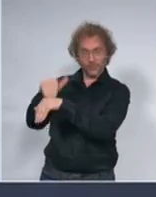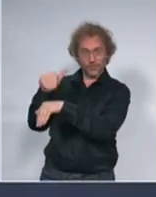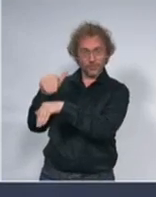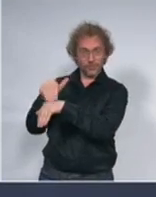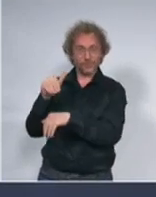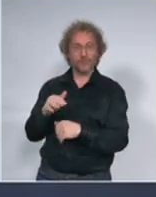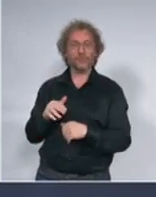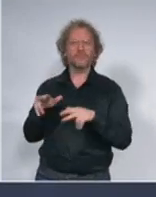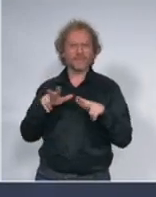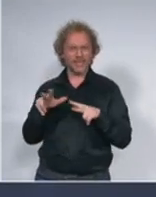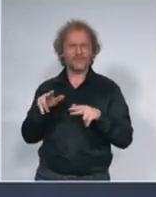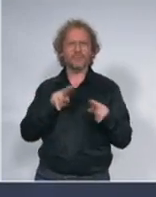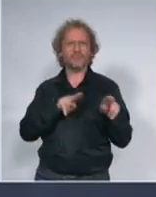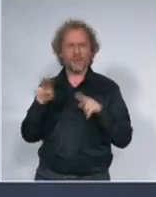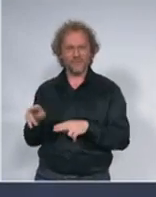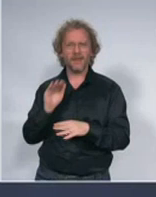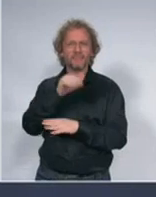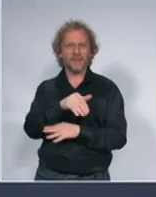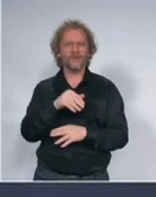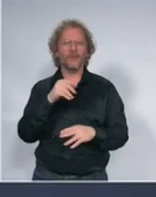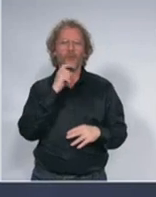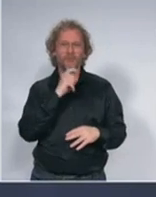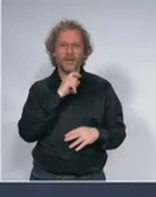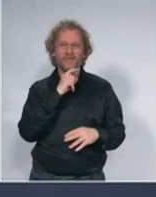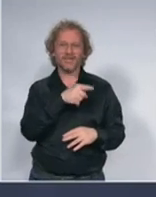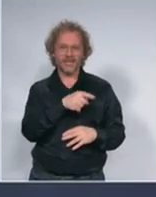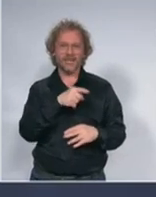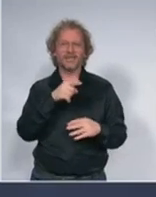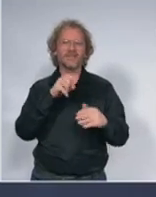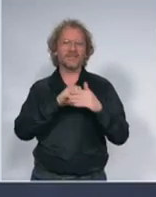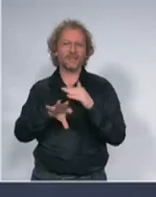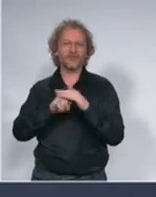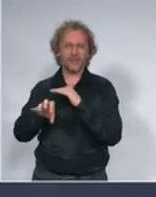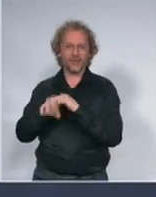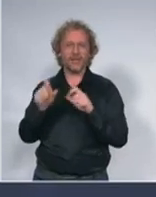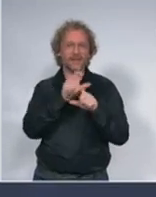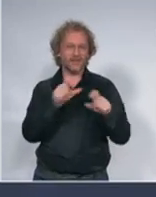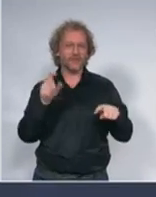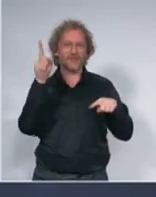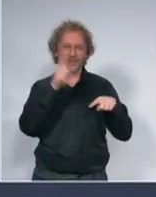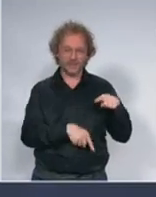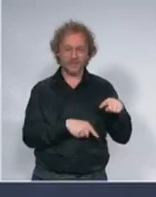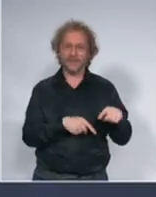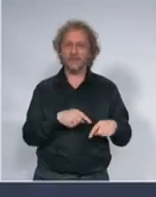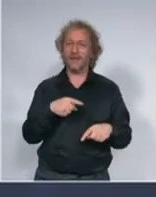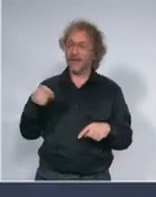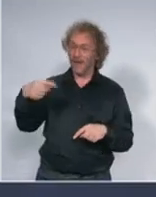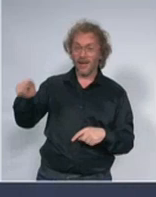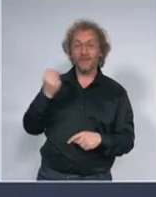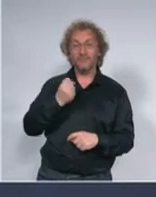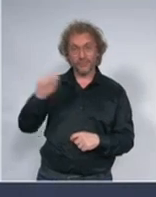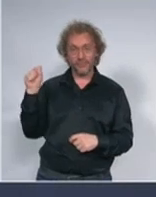pravde preko uprave za izvršenje krivičnih sankcija je obezbedila tri posebna objekta u vršcu